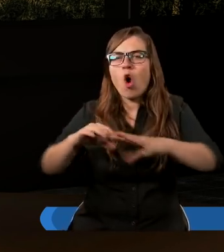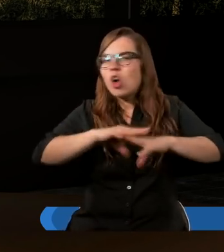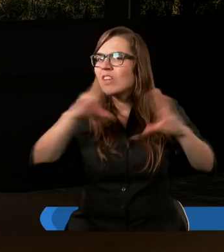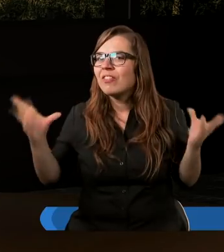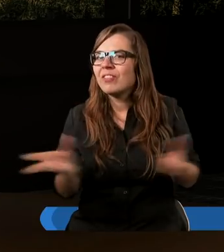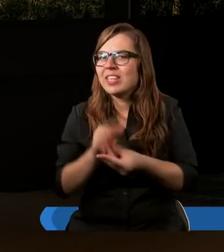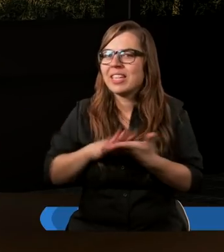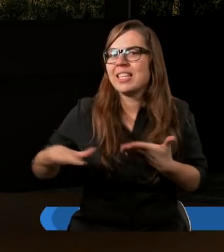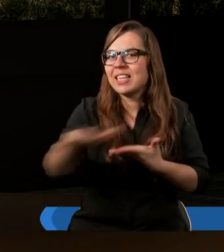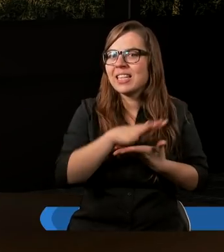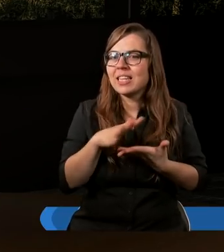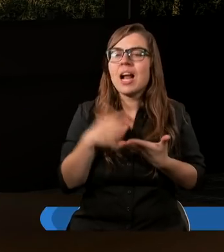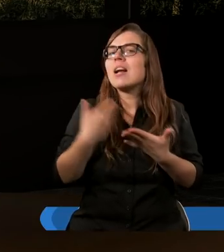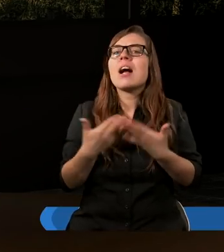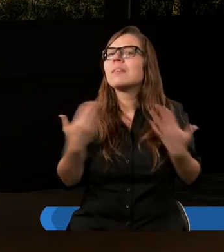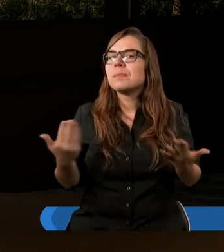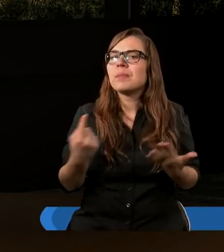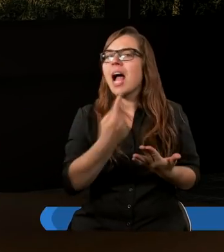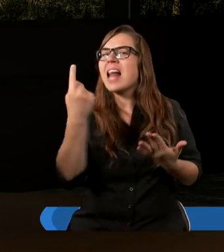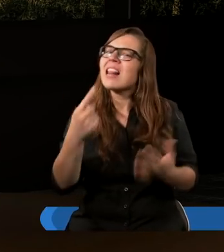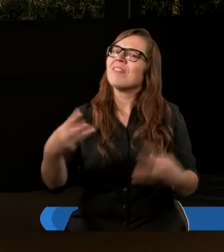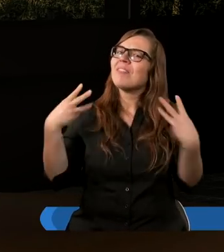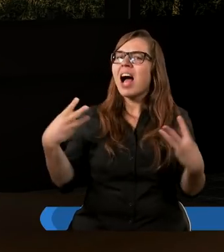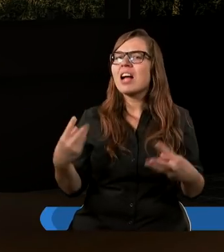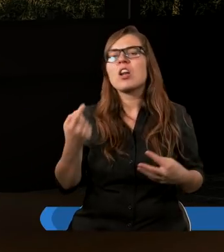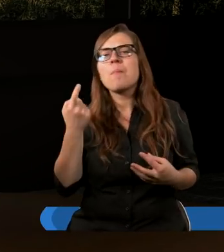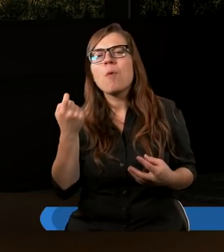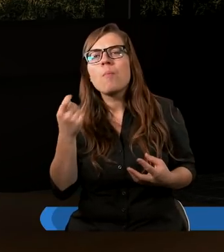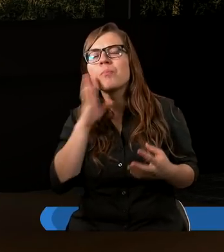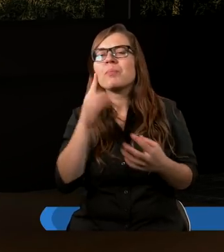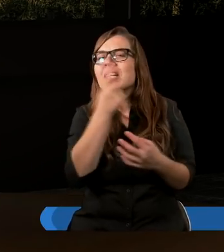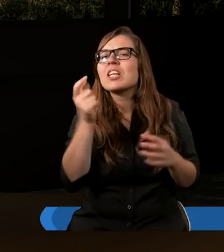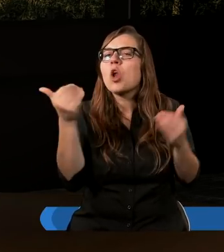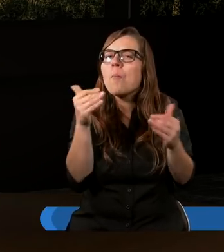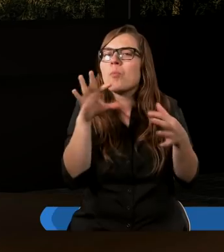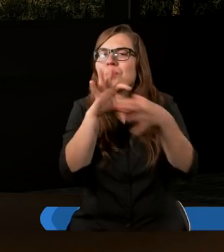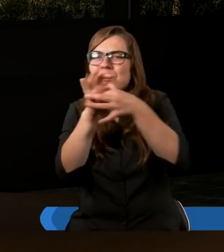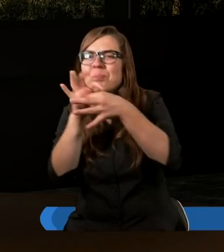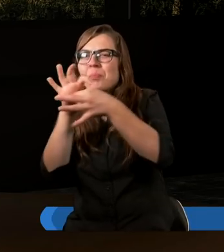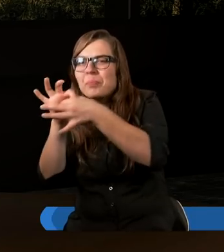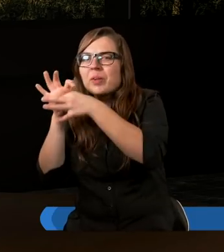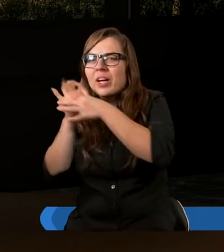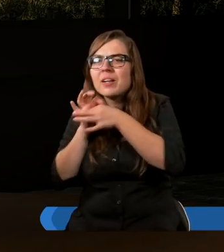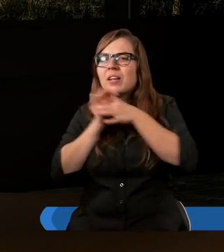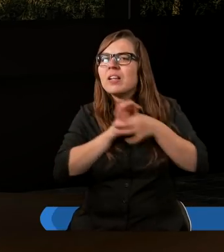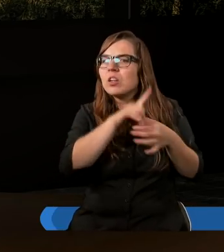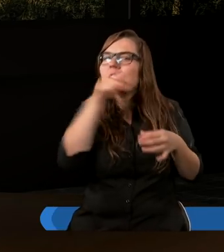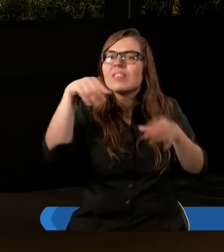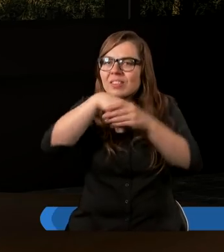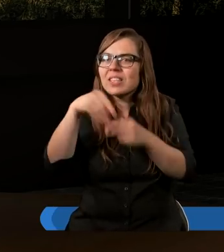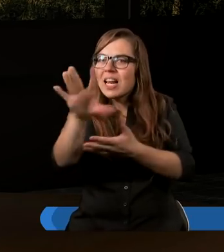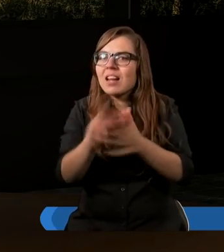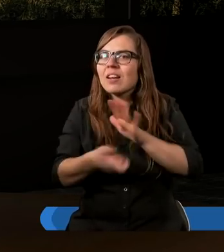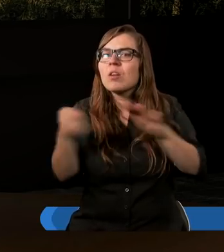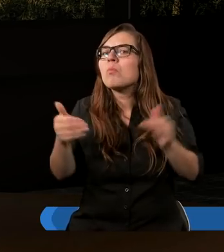jedynym momentem, albo jedynie, co może łączyć ludzi, jak rozumiem z tego tekstu,